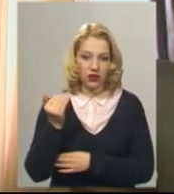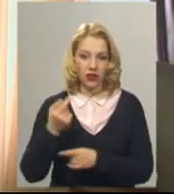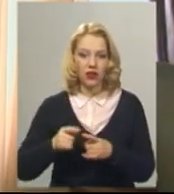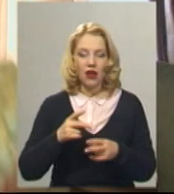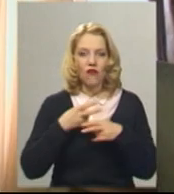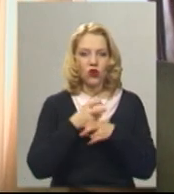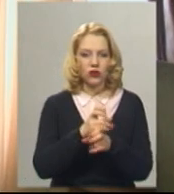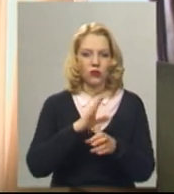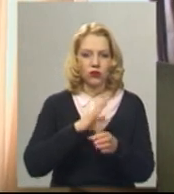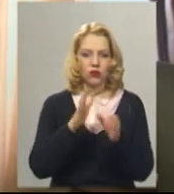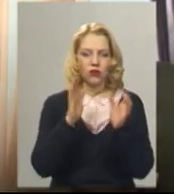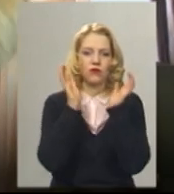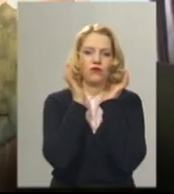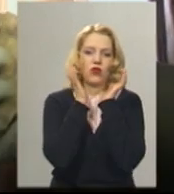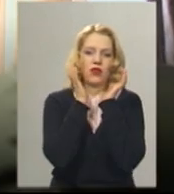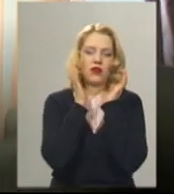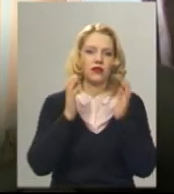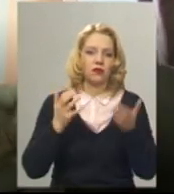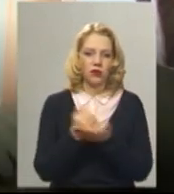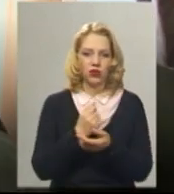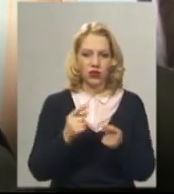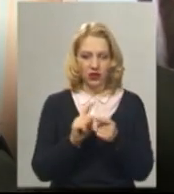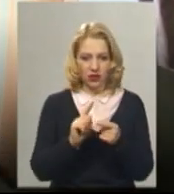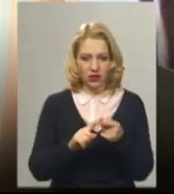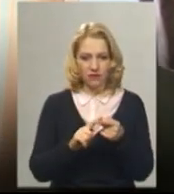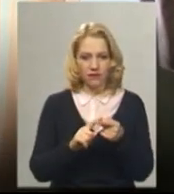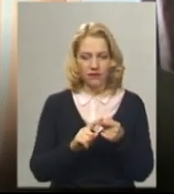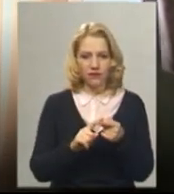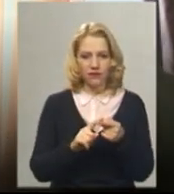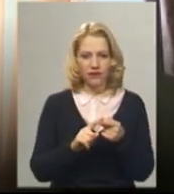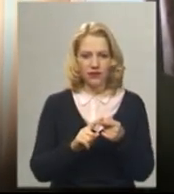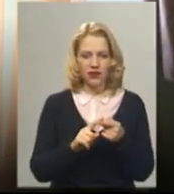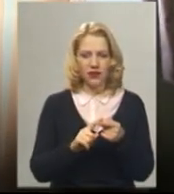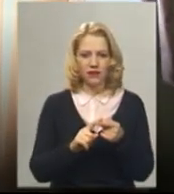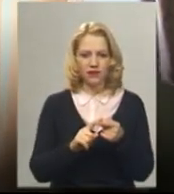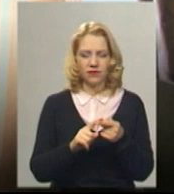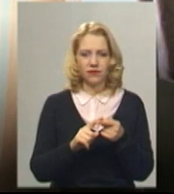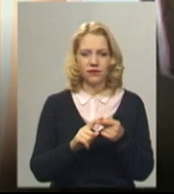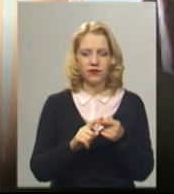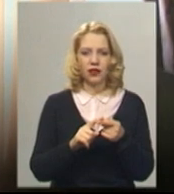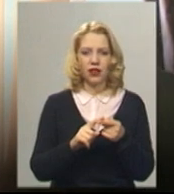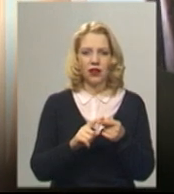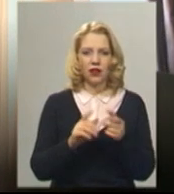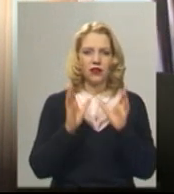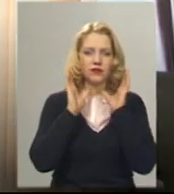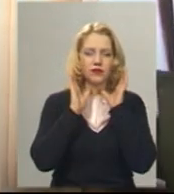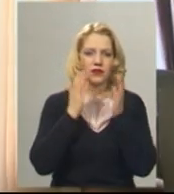із кістяків було положення рук ось так, не тримав, тобто прикладнення ось так до шиї руки.